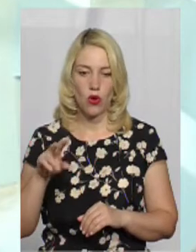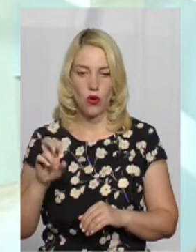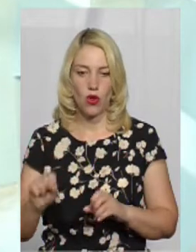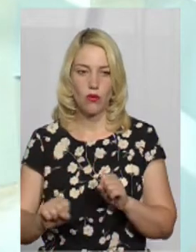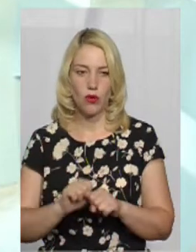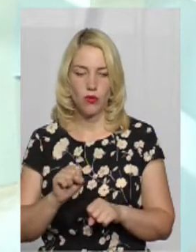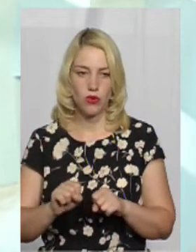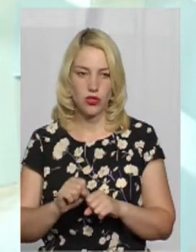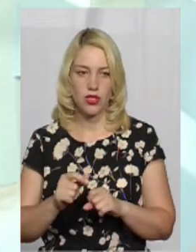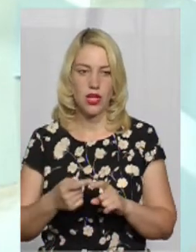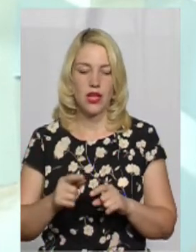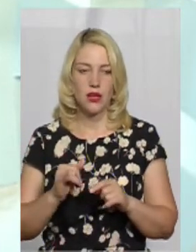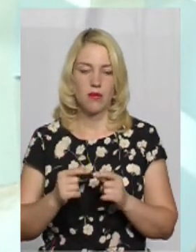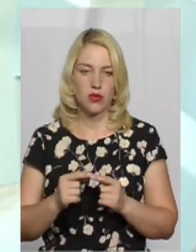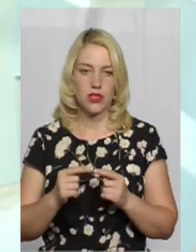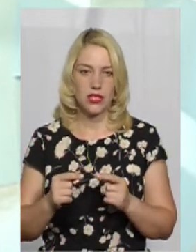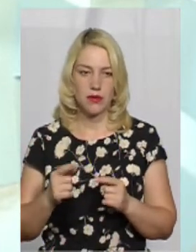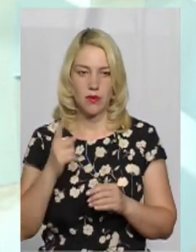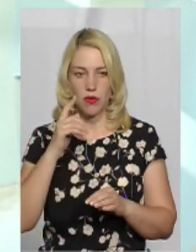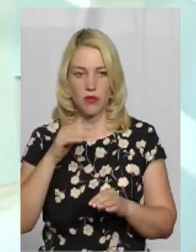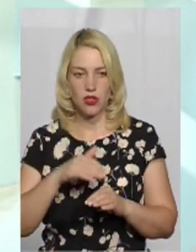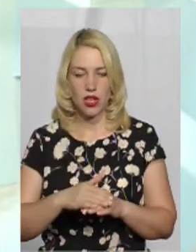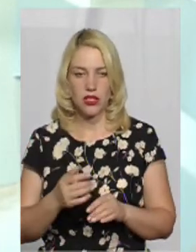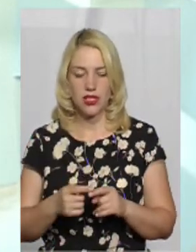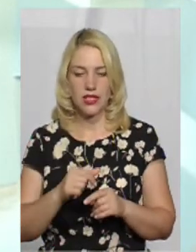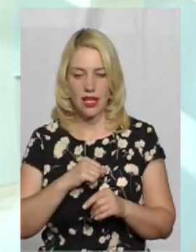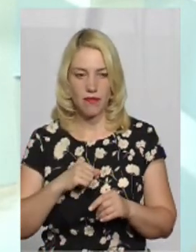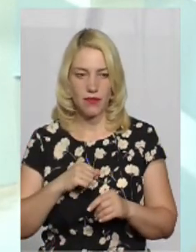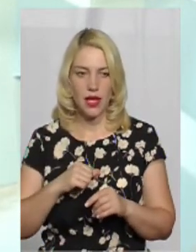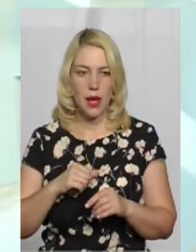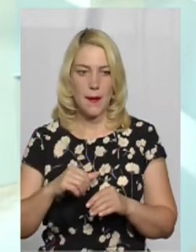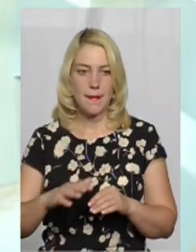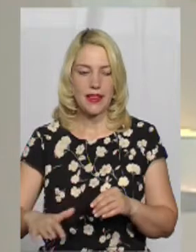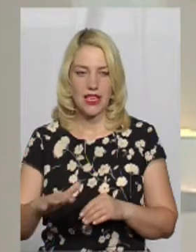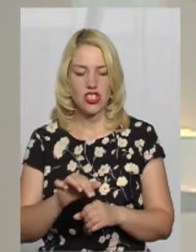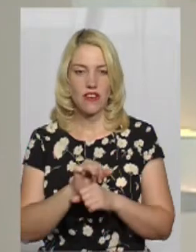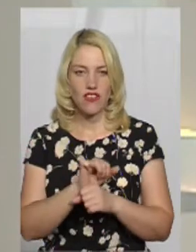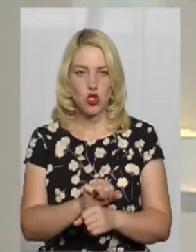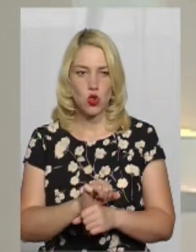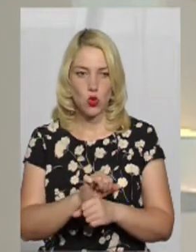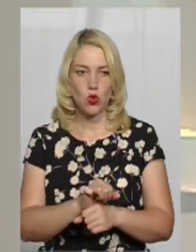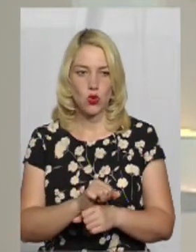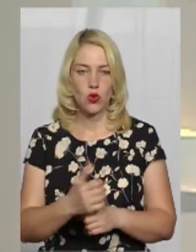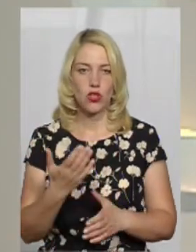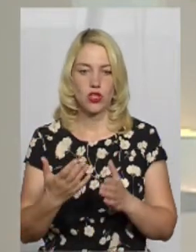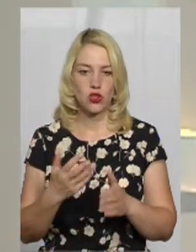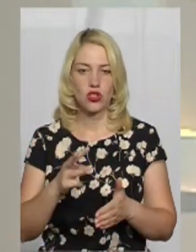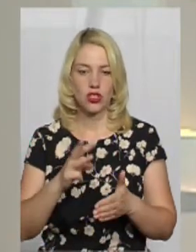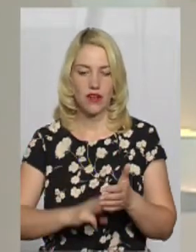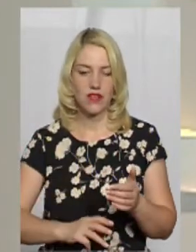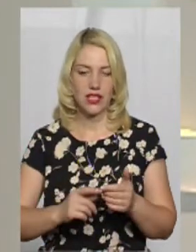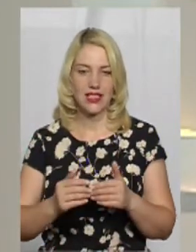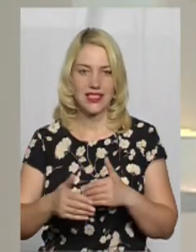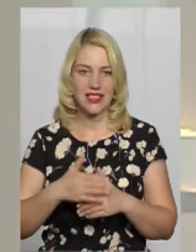транспортний засіб поміщається на сам майданчик відстою. Стосовно того, чи штрафні санкції